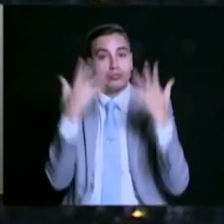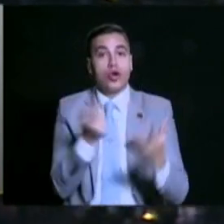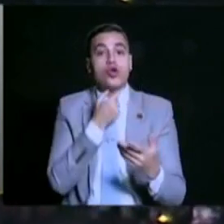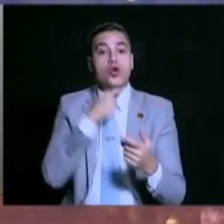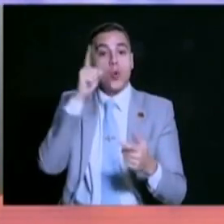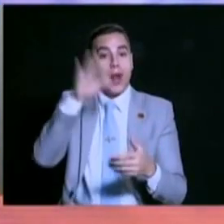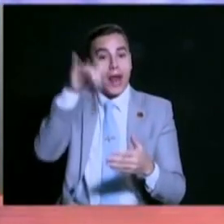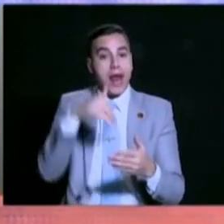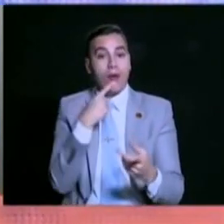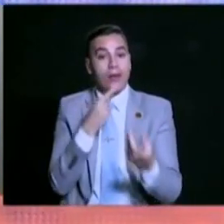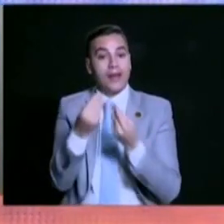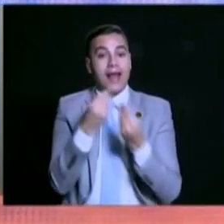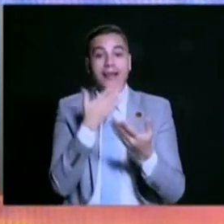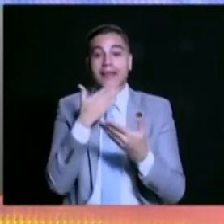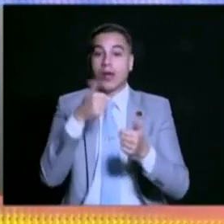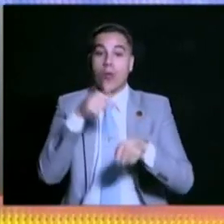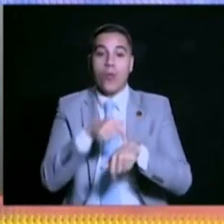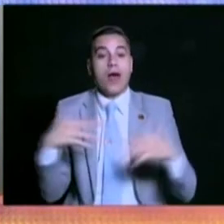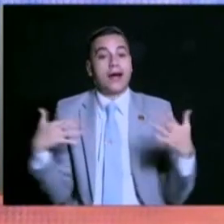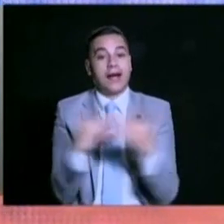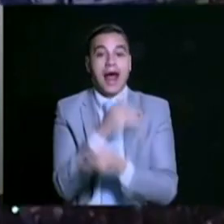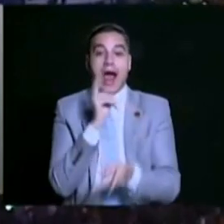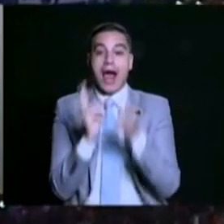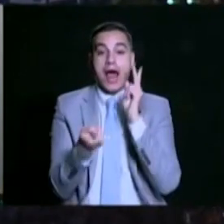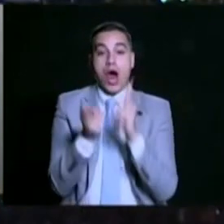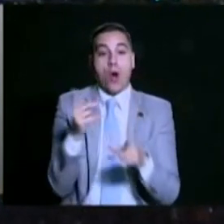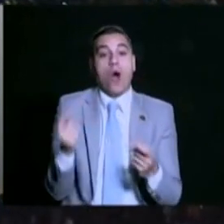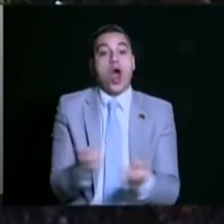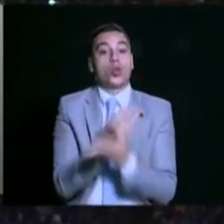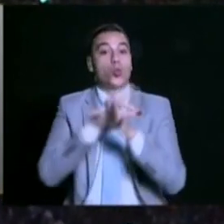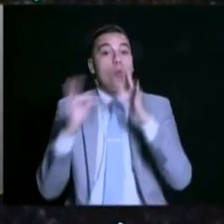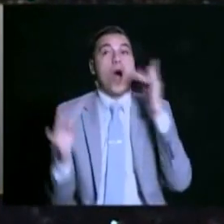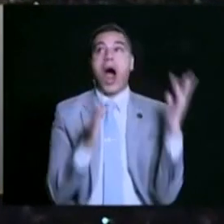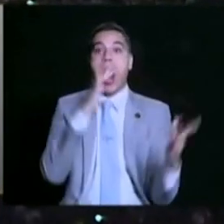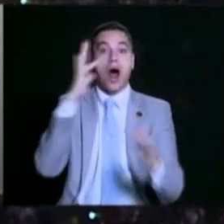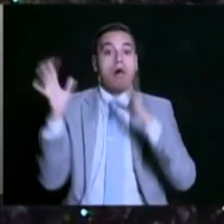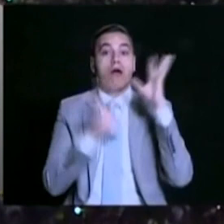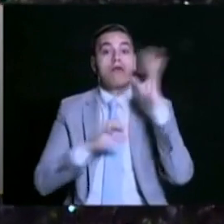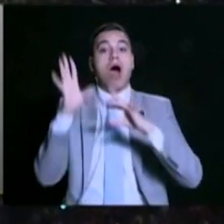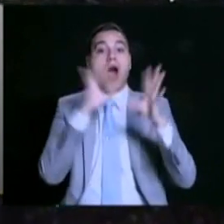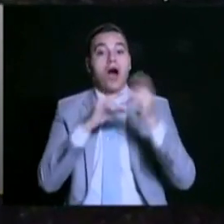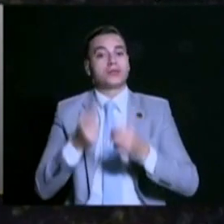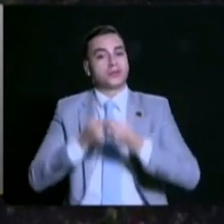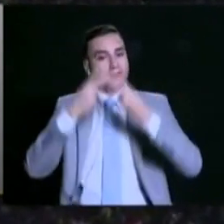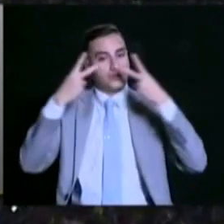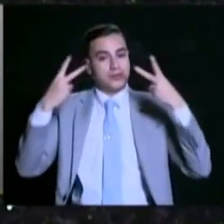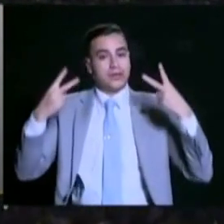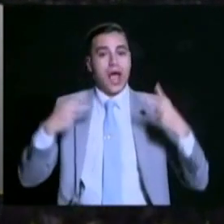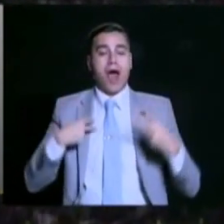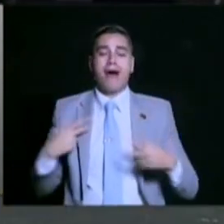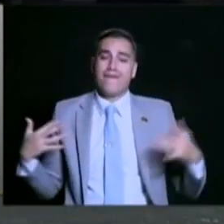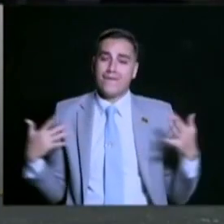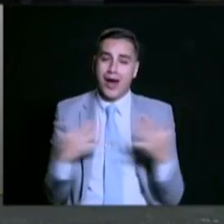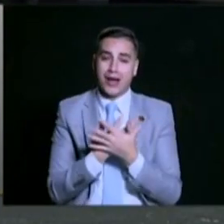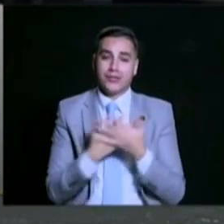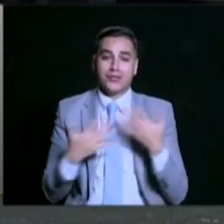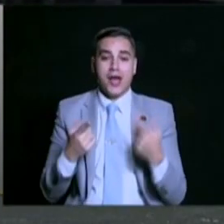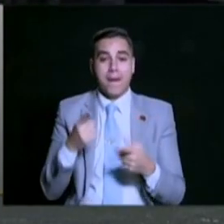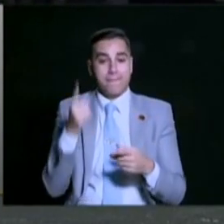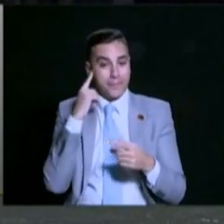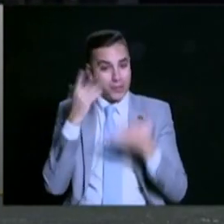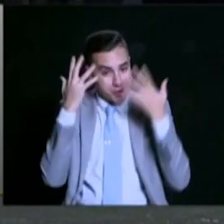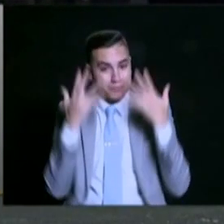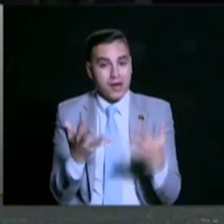ده أنا عايز أسألك يعني شذور الأفعال السوشيال ميديا اتقلبت عليك حرفياً كل الناس بكلام عليك أنا هميني بقى فئة السم وضعاف السمة